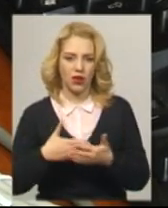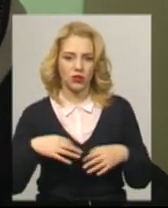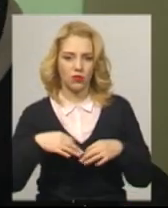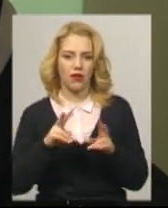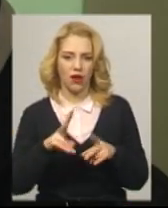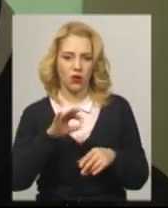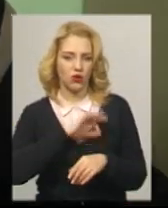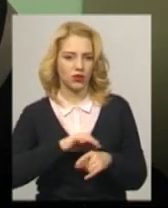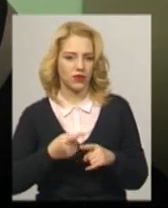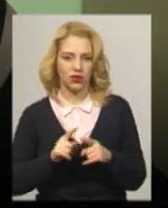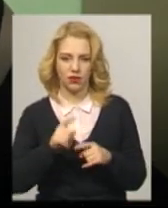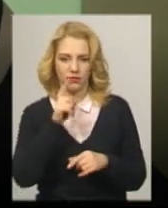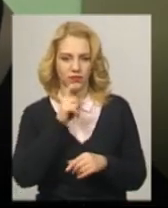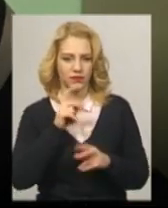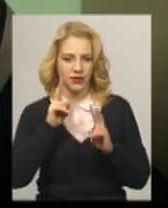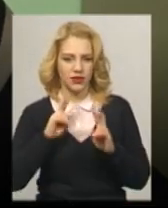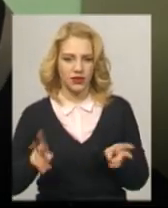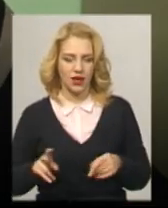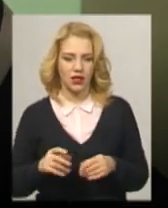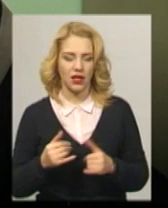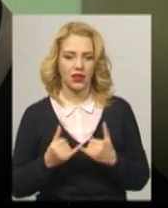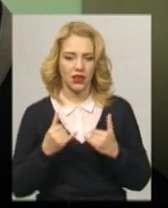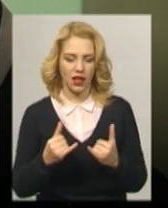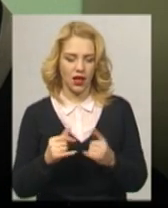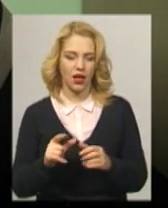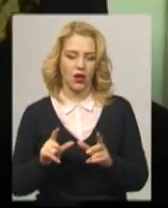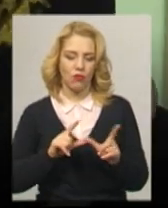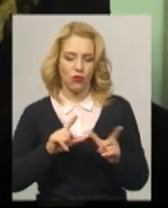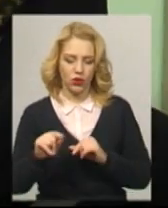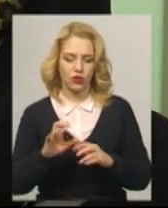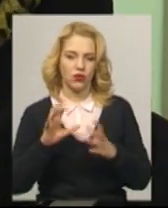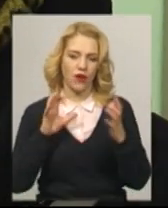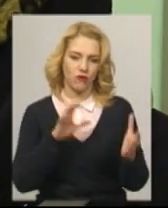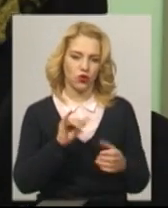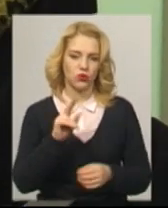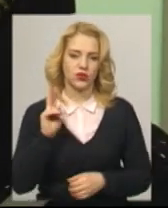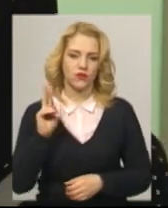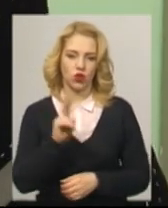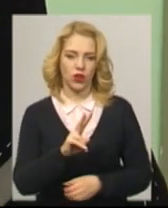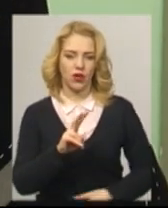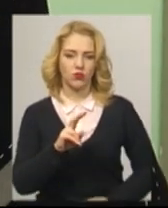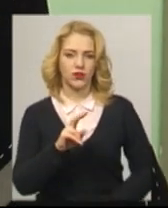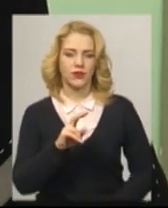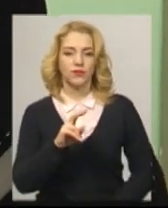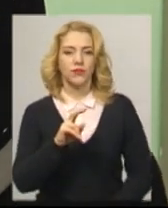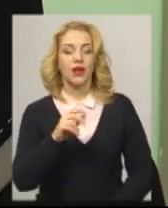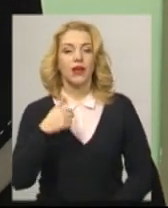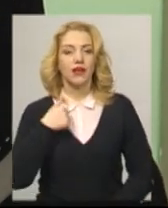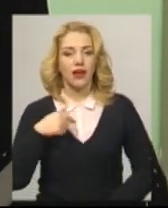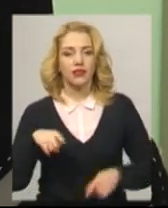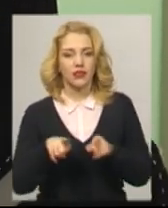знає. Для проїзду в автобус, в тролейбус, я так думаю, там